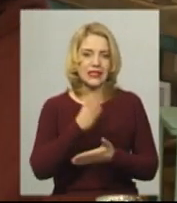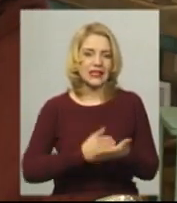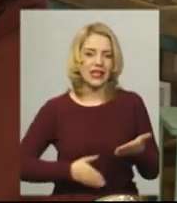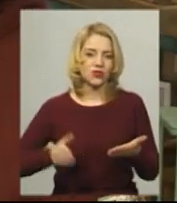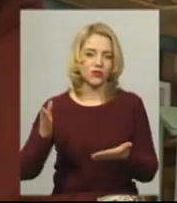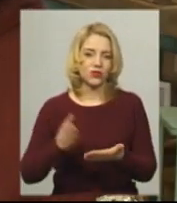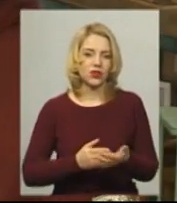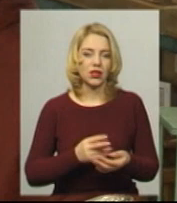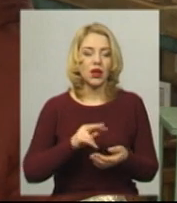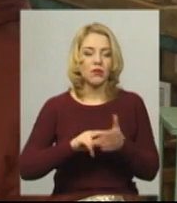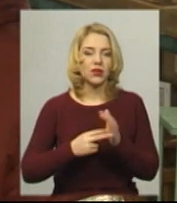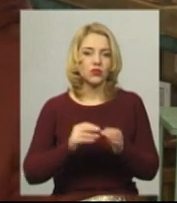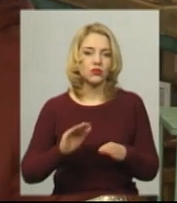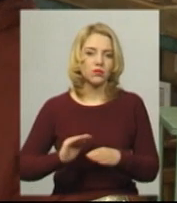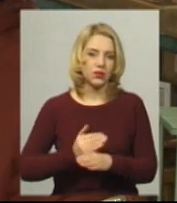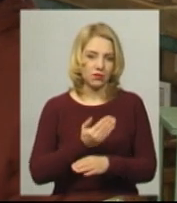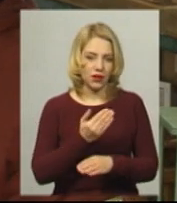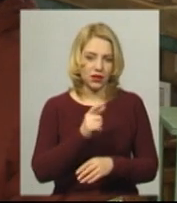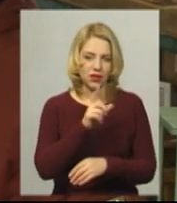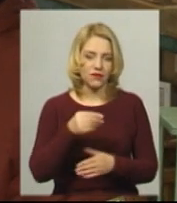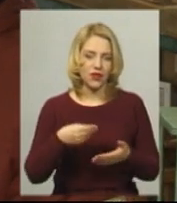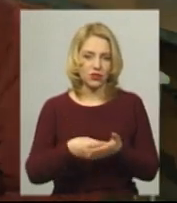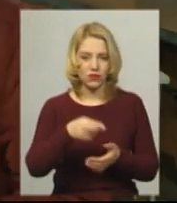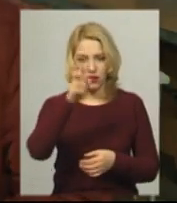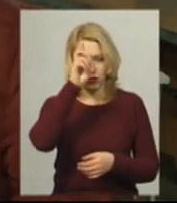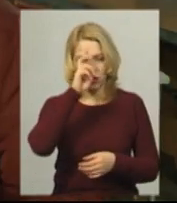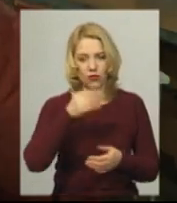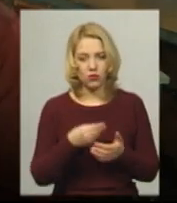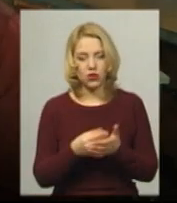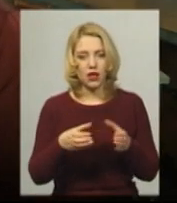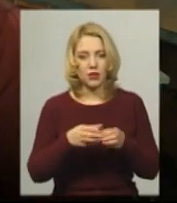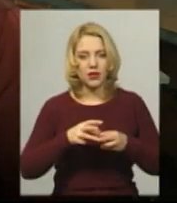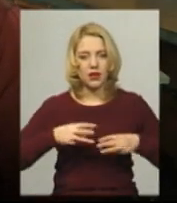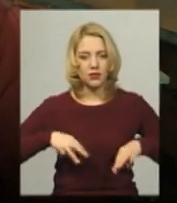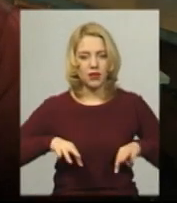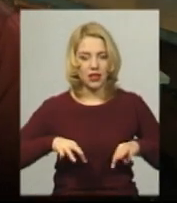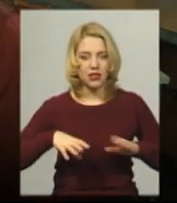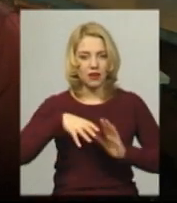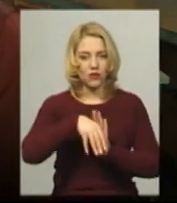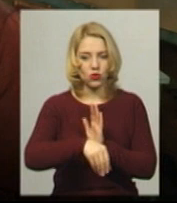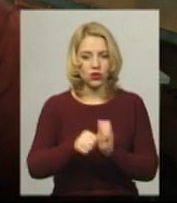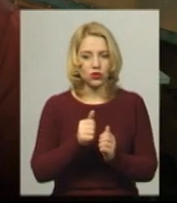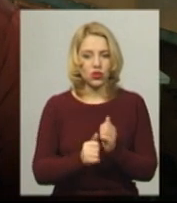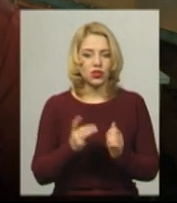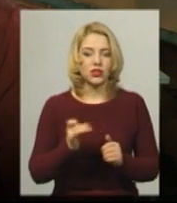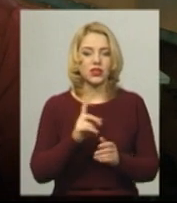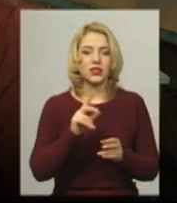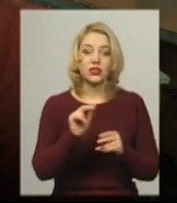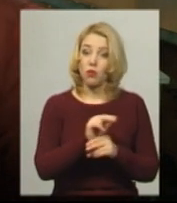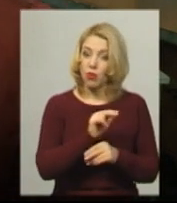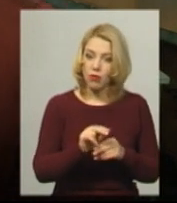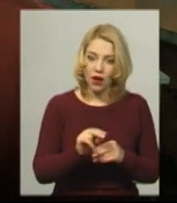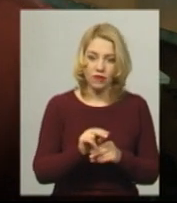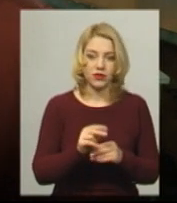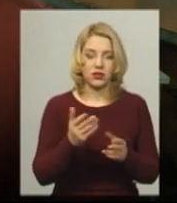прибрати з фінансування з державного бюджету. Кабінет міністрів вносить кожного разу якісь поправки